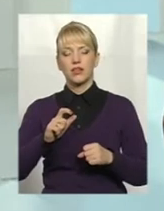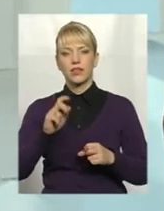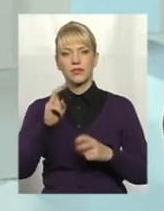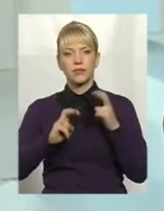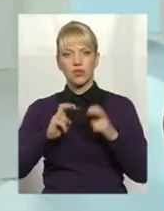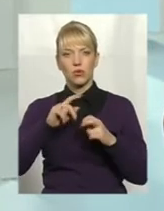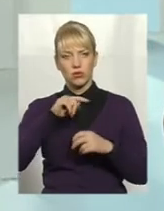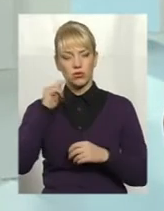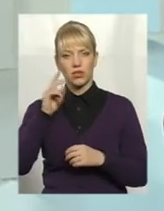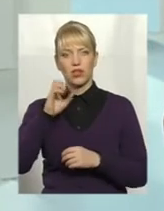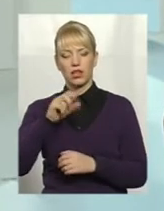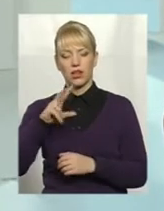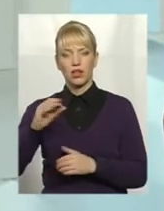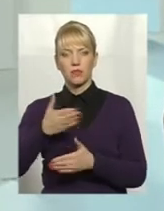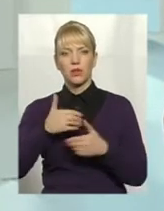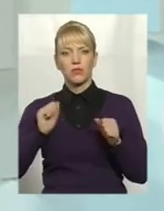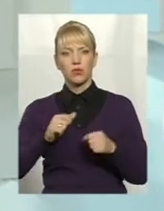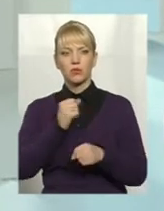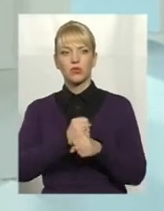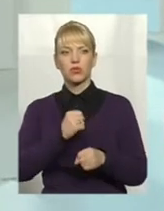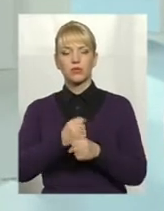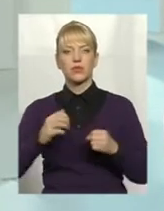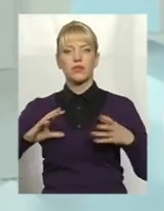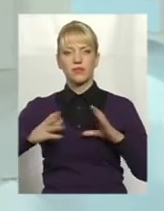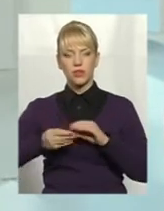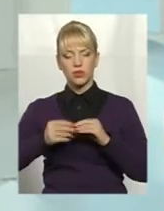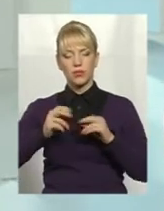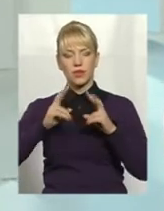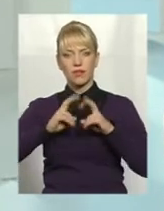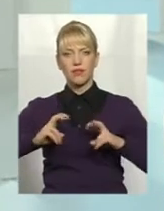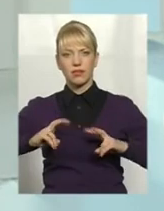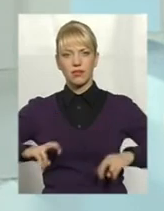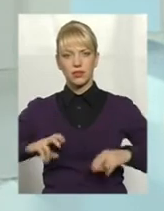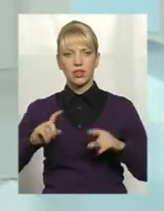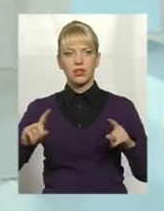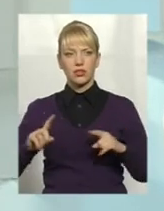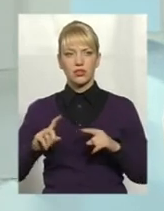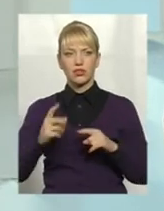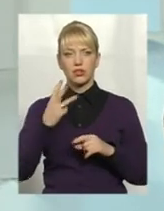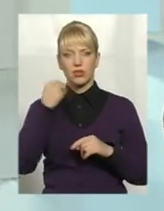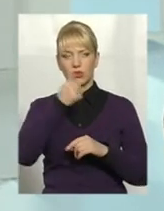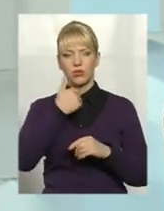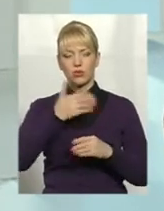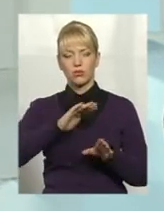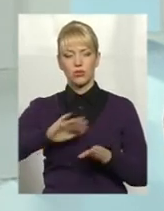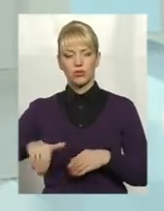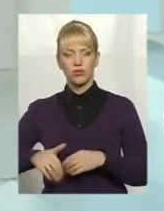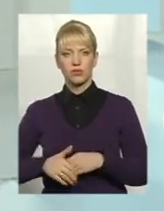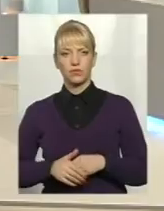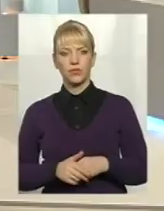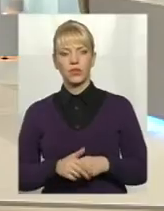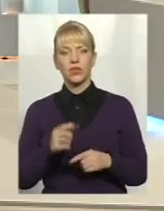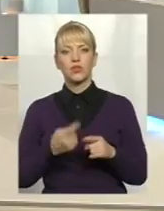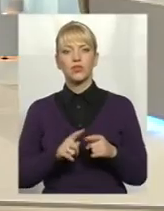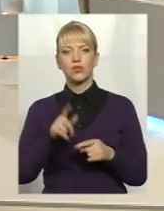все ж таки, ми можемо зараз зробити висновки, аналіз. Три роки майже пройшло. З